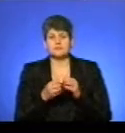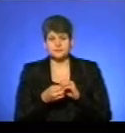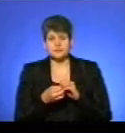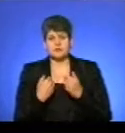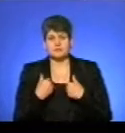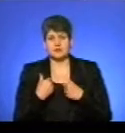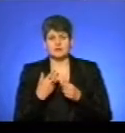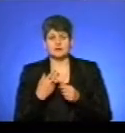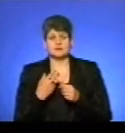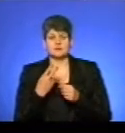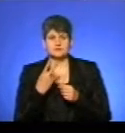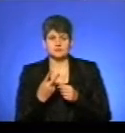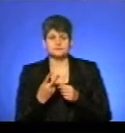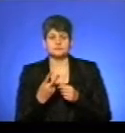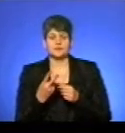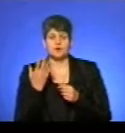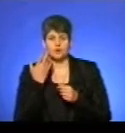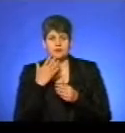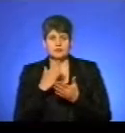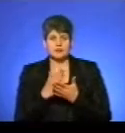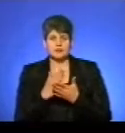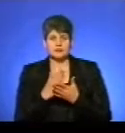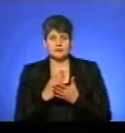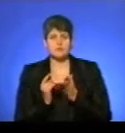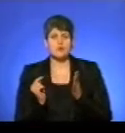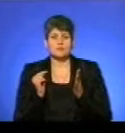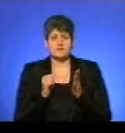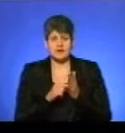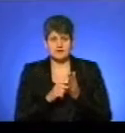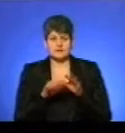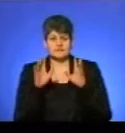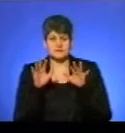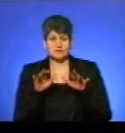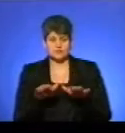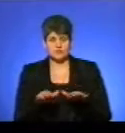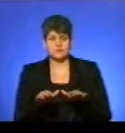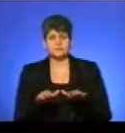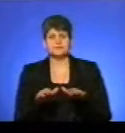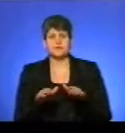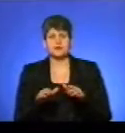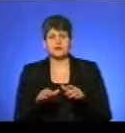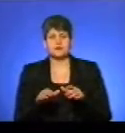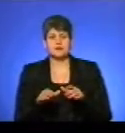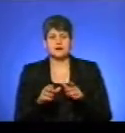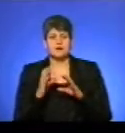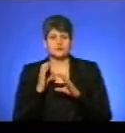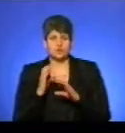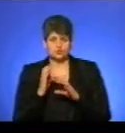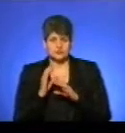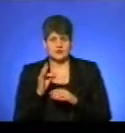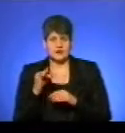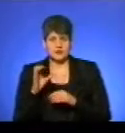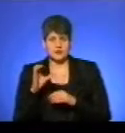випадки, коли є потрапляння в снігові замети рейсових автобусів, ну і також